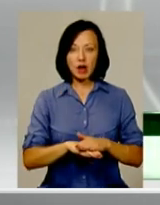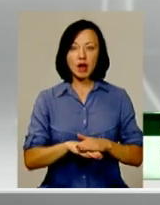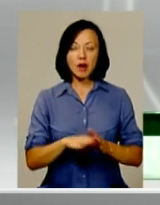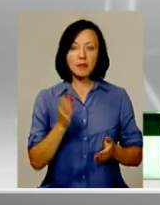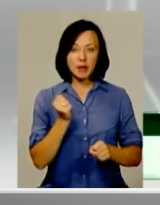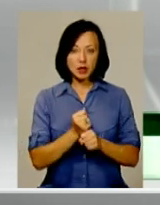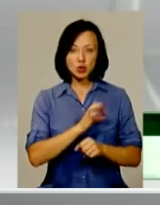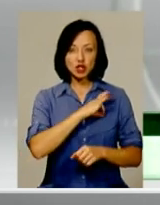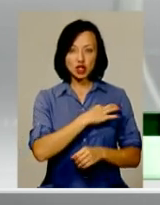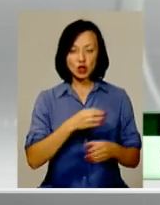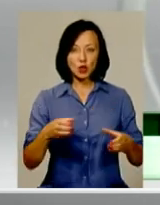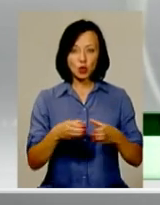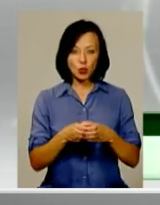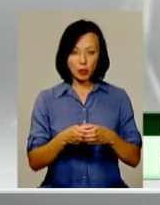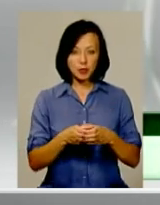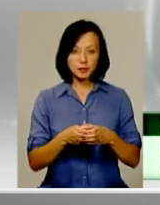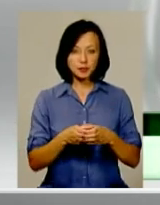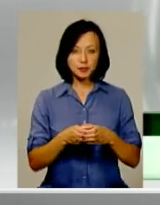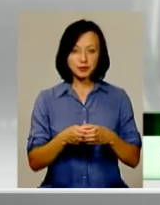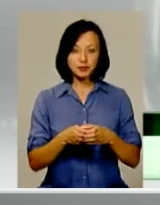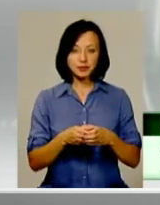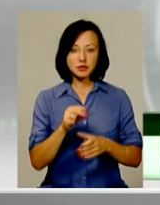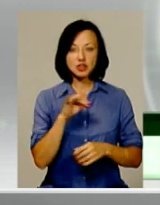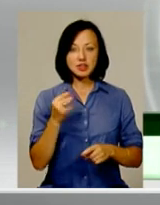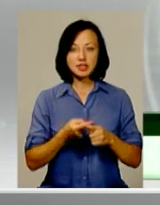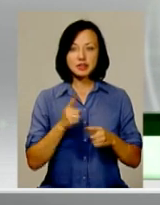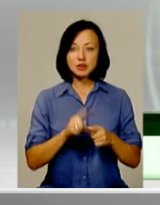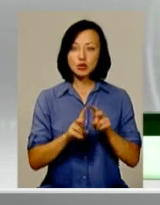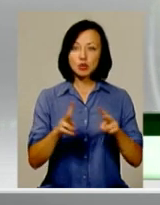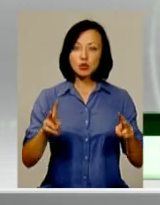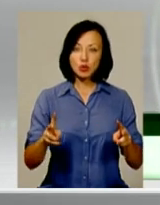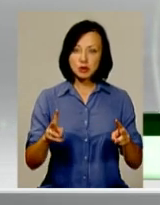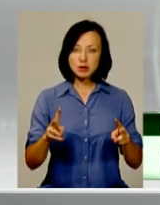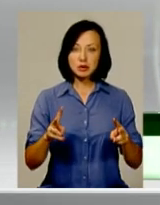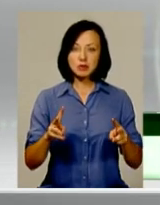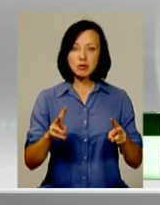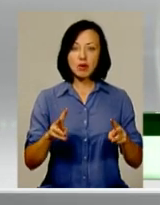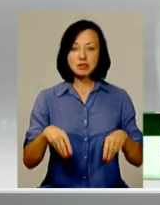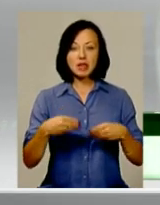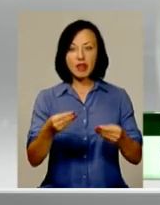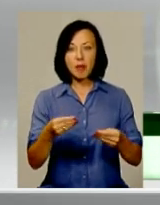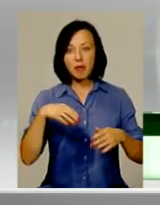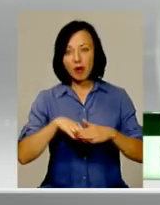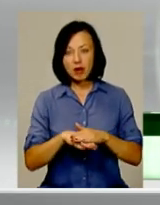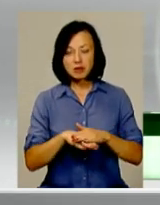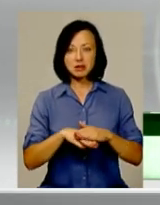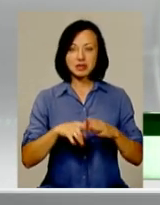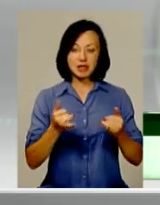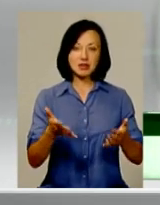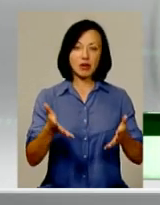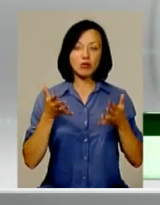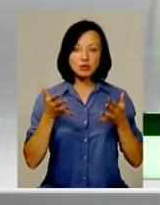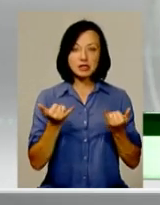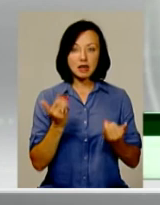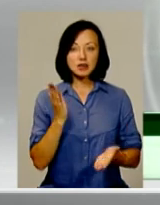оперативники. Чи це хтось йому пересвисток надав свідомо чи не свідомо, зараз встановлюється. Зараз він